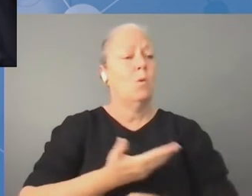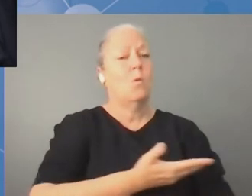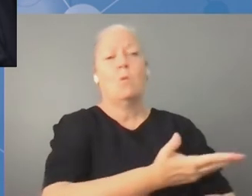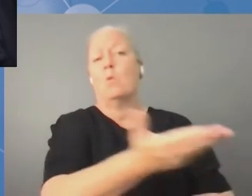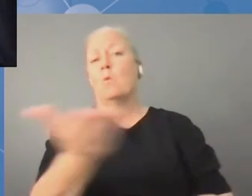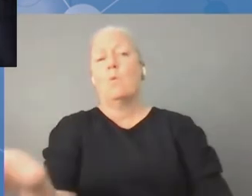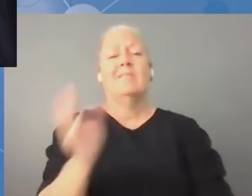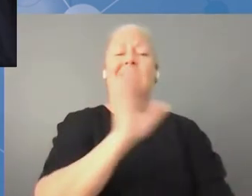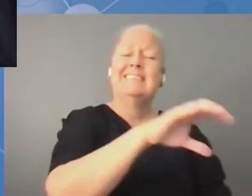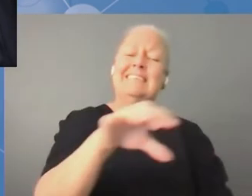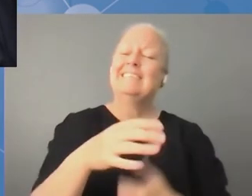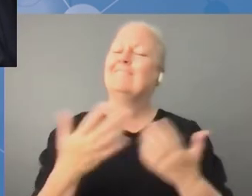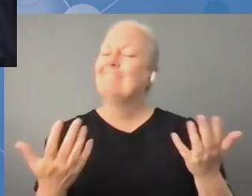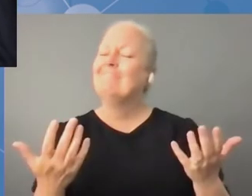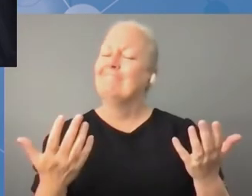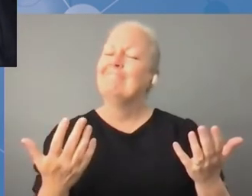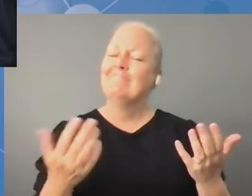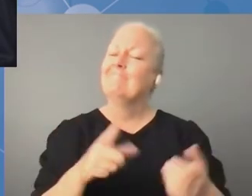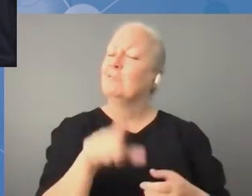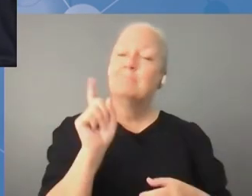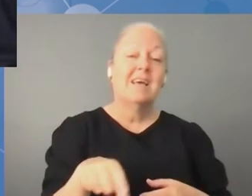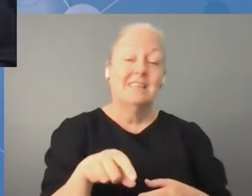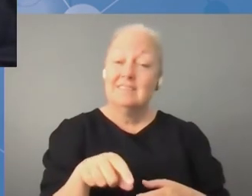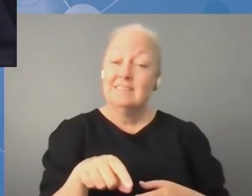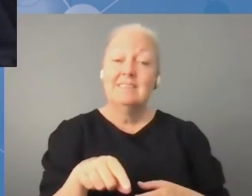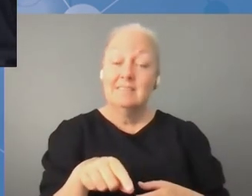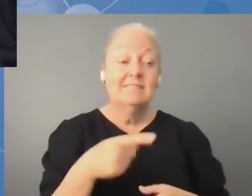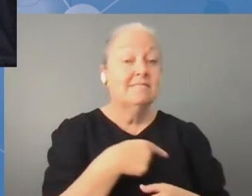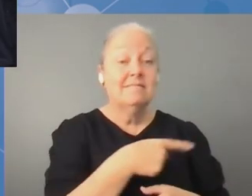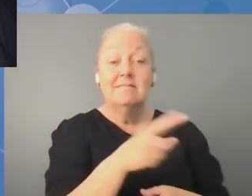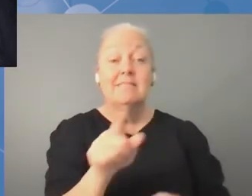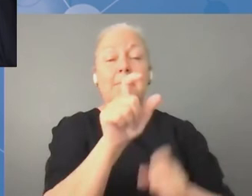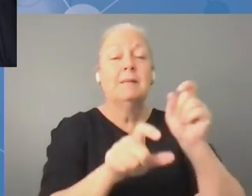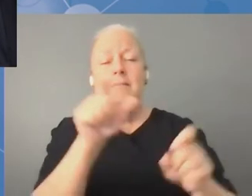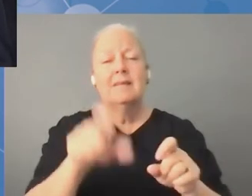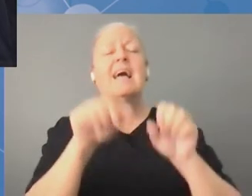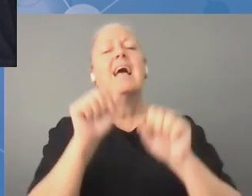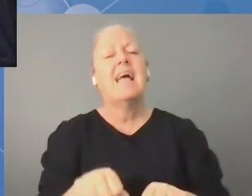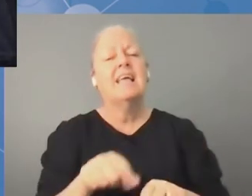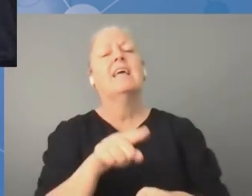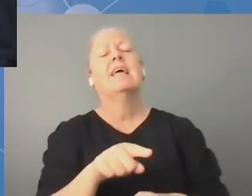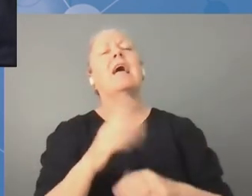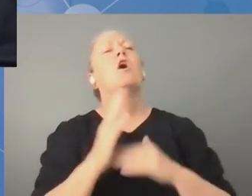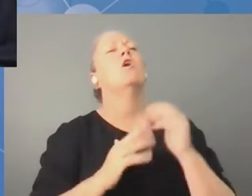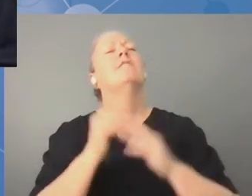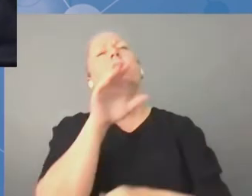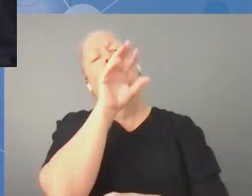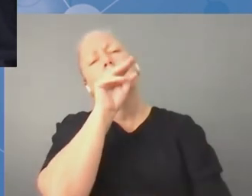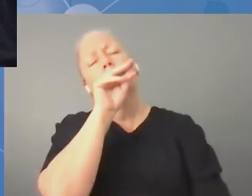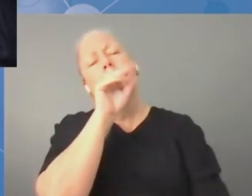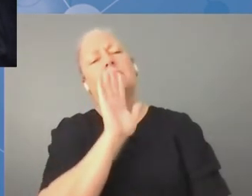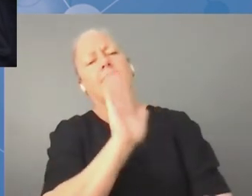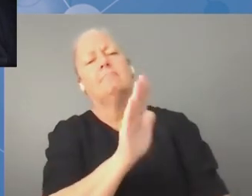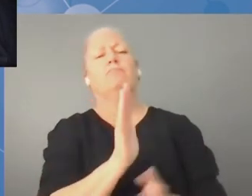osób, które uczestniczą, żeby mogły zrozumiały, co się dzieje i panele. To jest pierwsza rzecz.